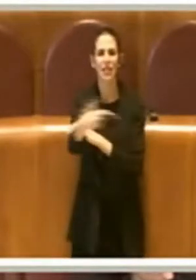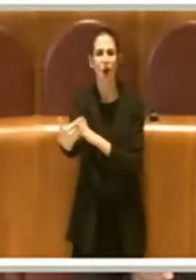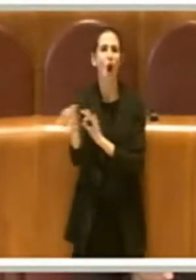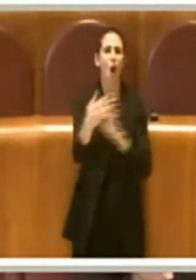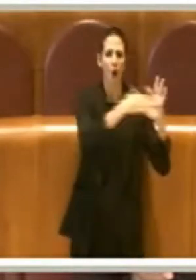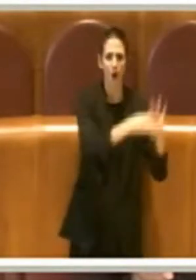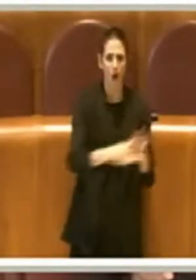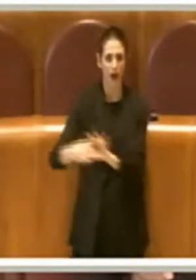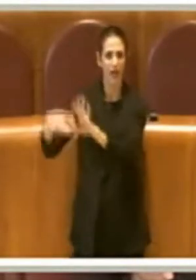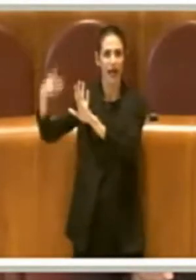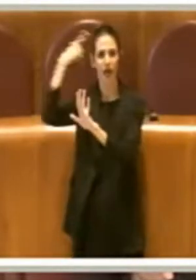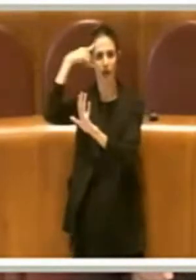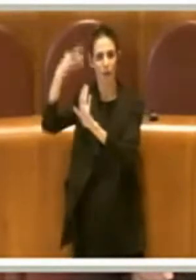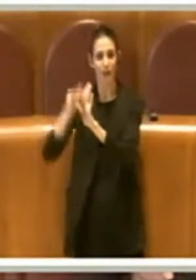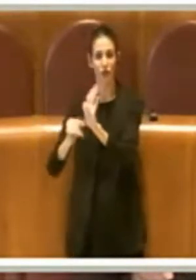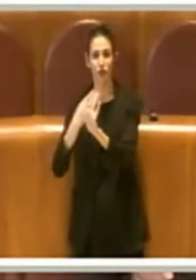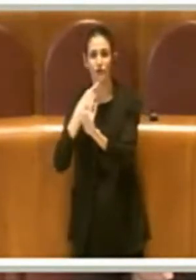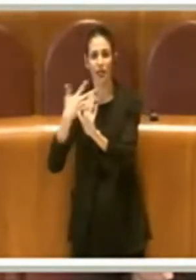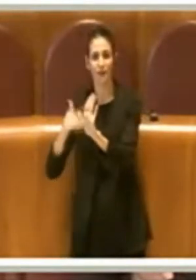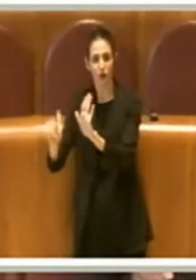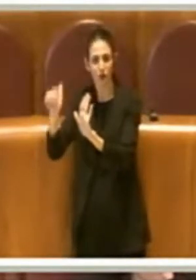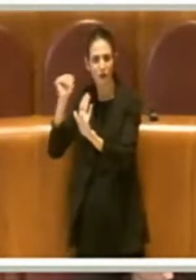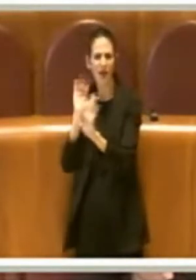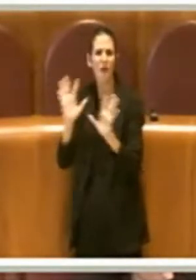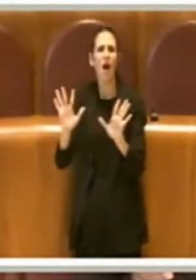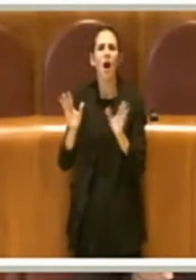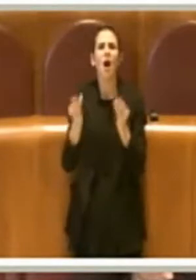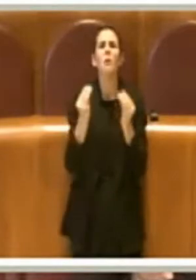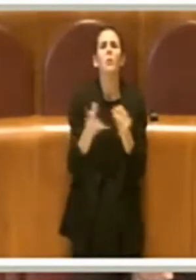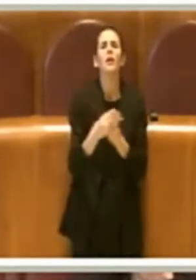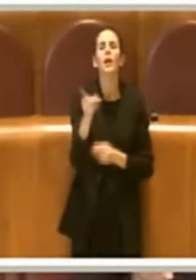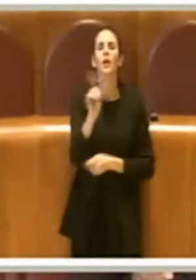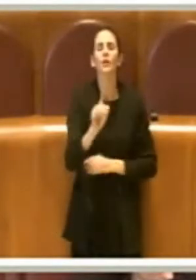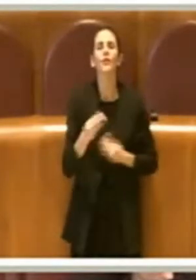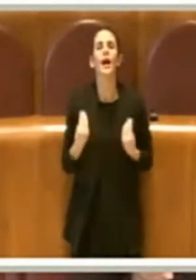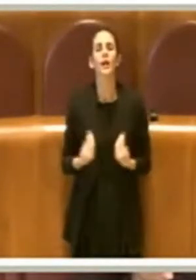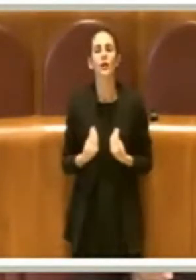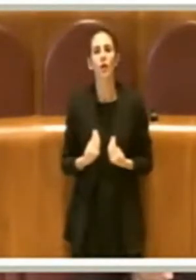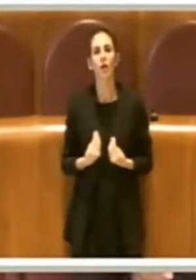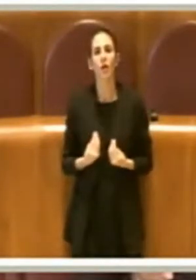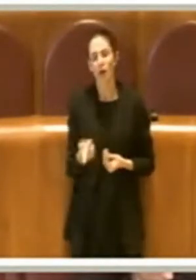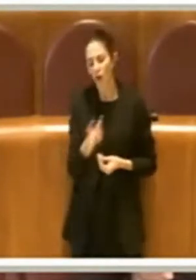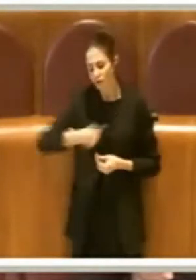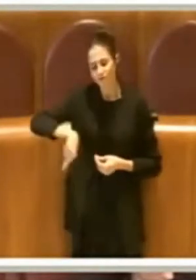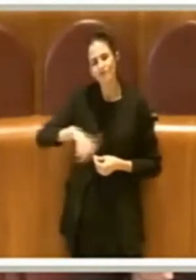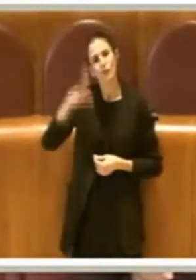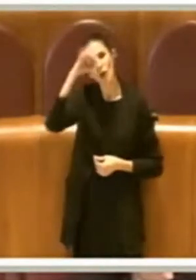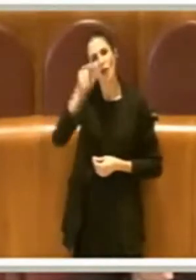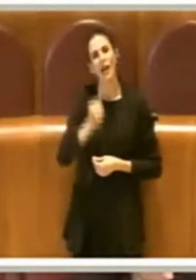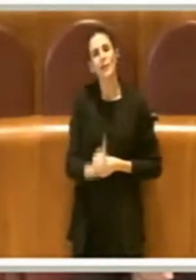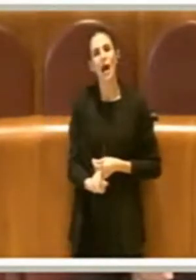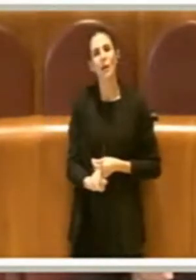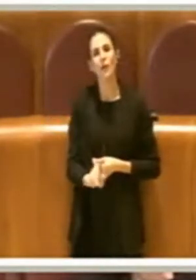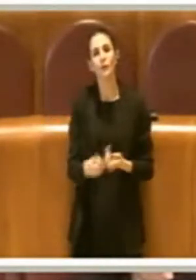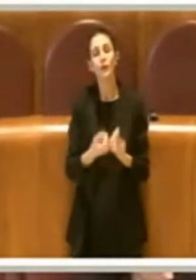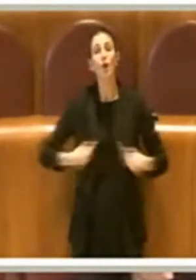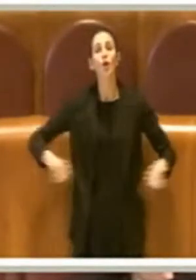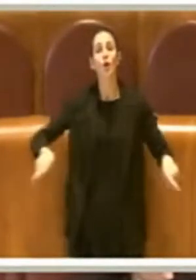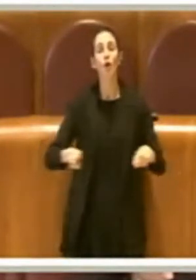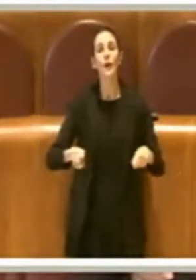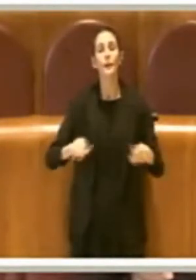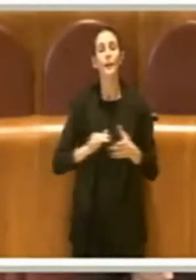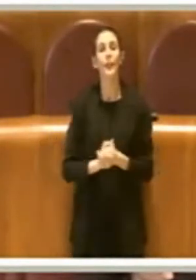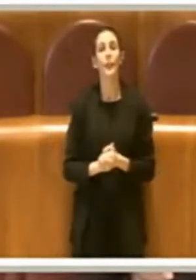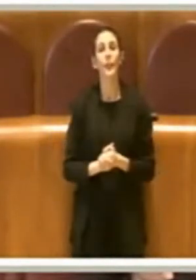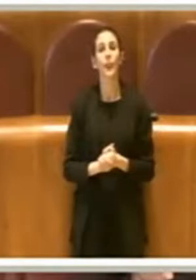amministrazione. Perché non farlo? Questo non lo comprendiamo. Noi siamo la